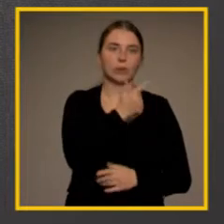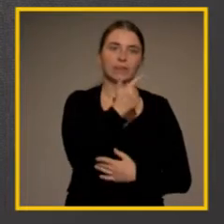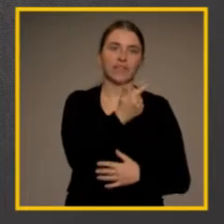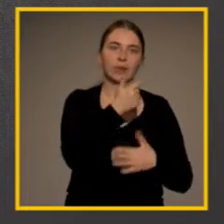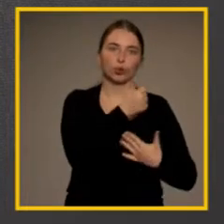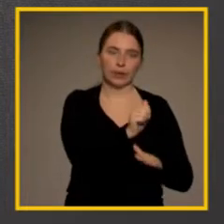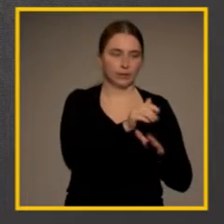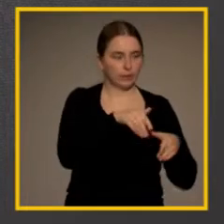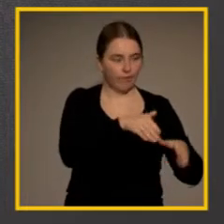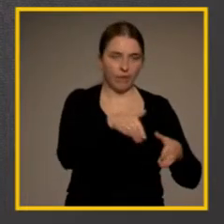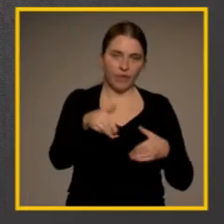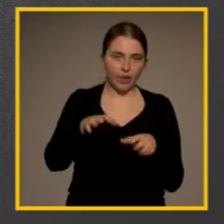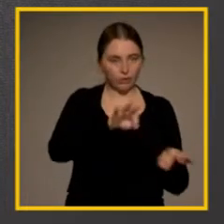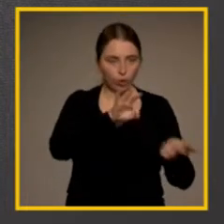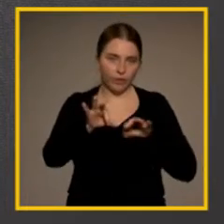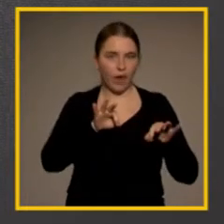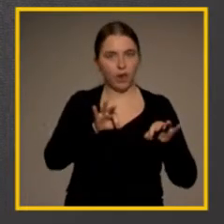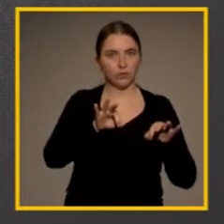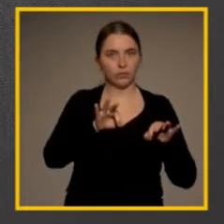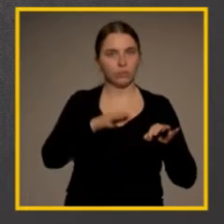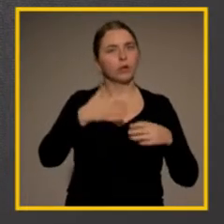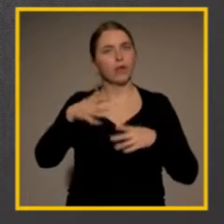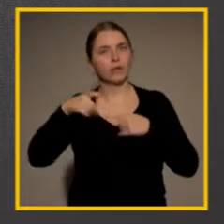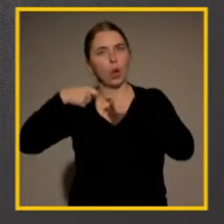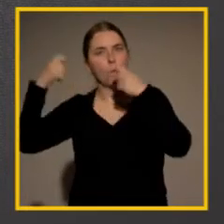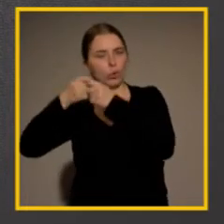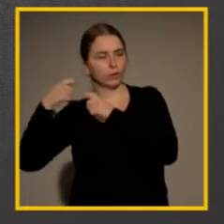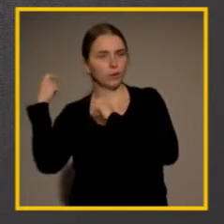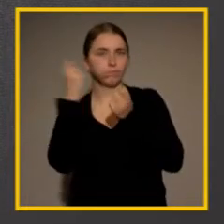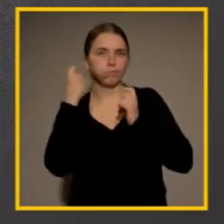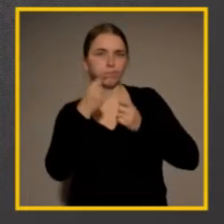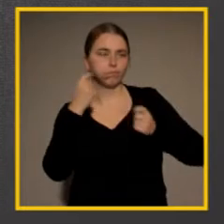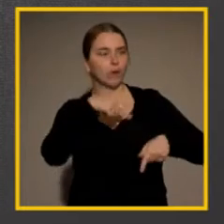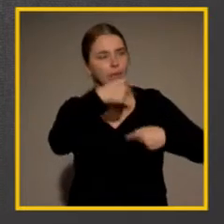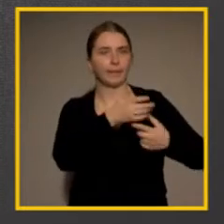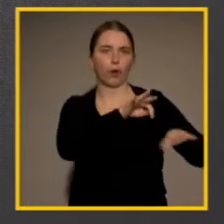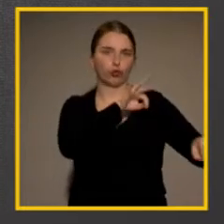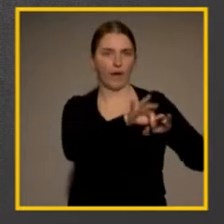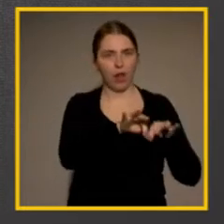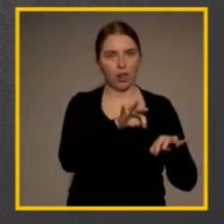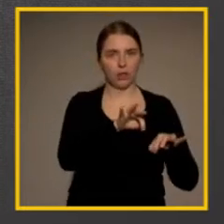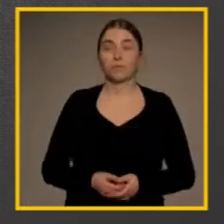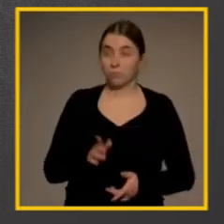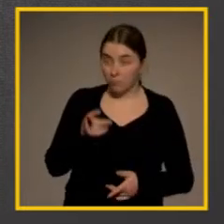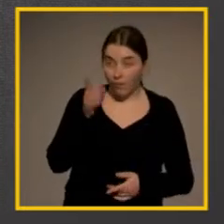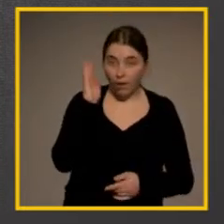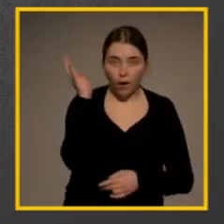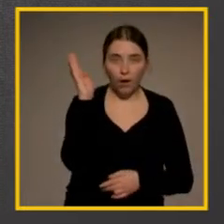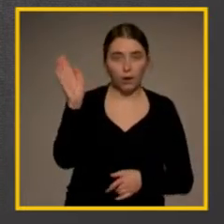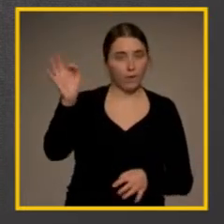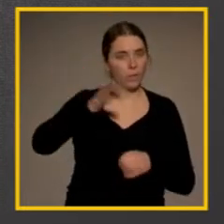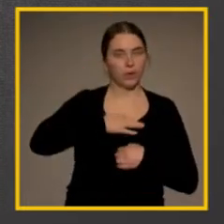Lebenswegen, die bundesweit eingereicht wurden. Die Rede war für mich sehr